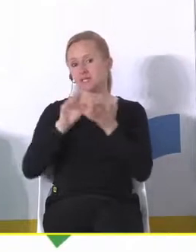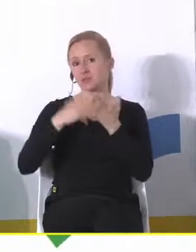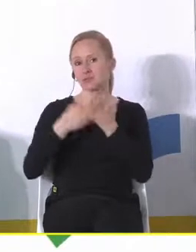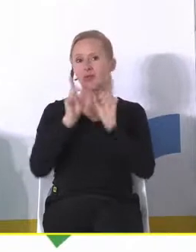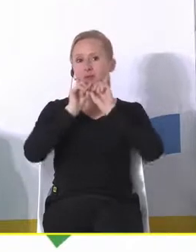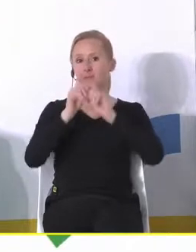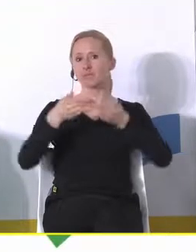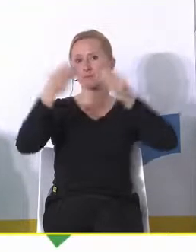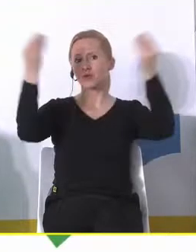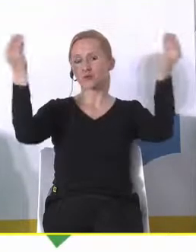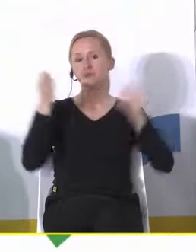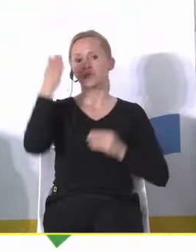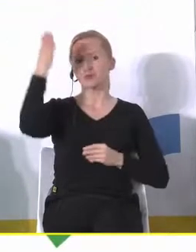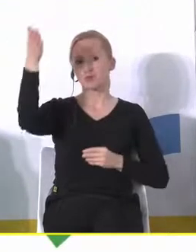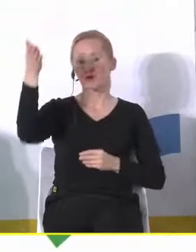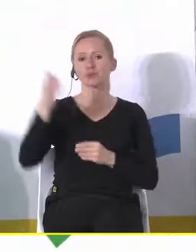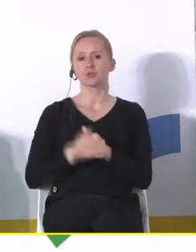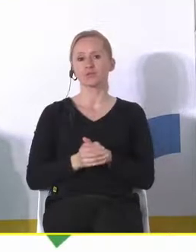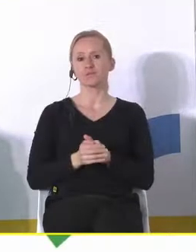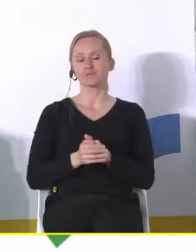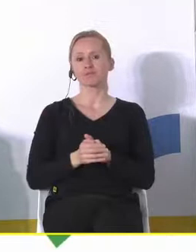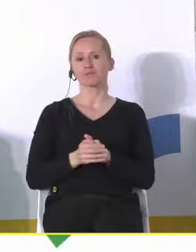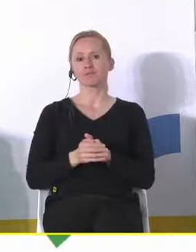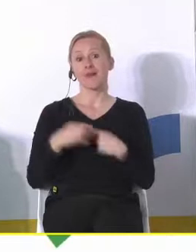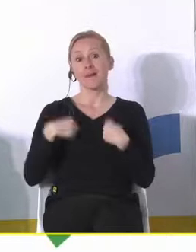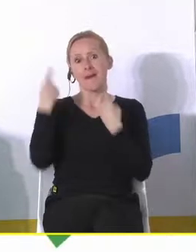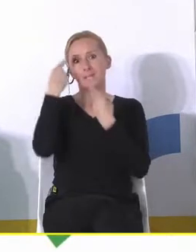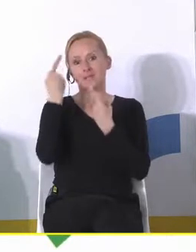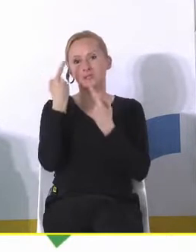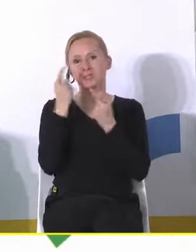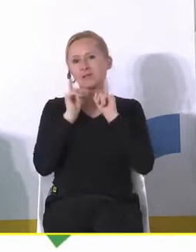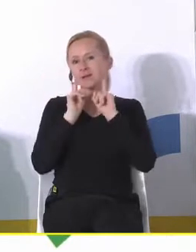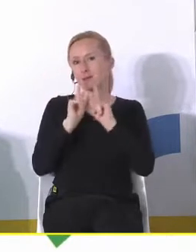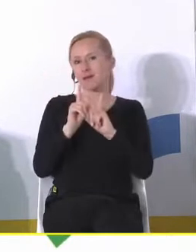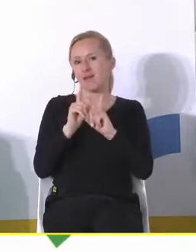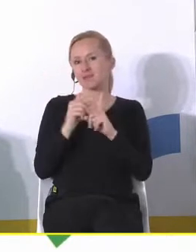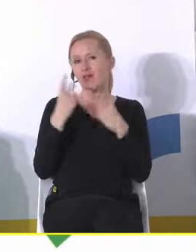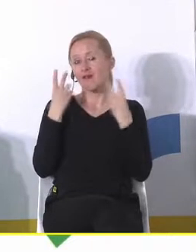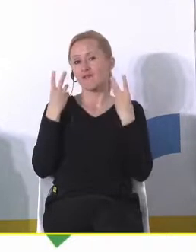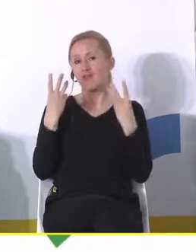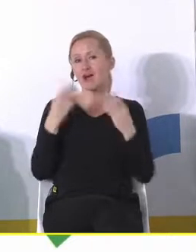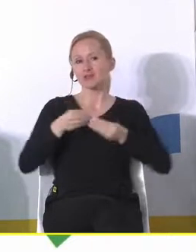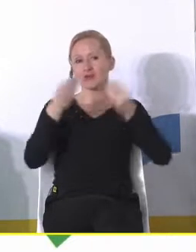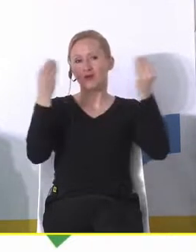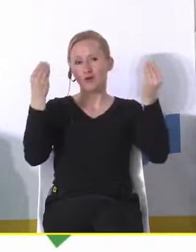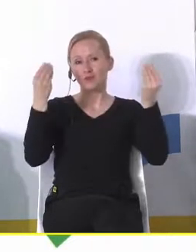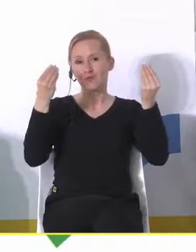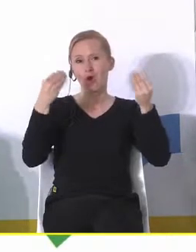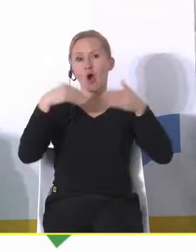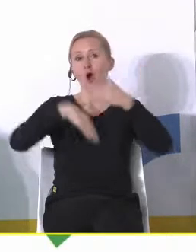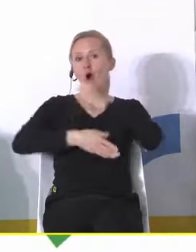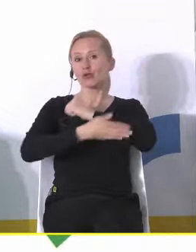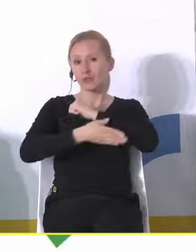rzeczywiście będzie się rozwijać organicznie. Myślę, że i chodzi nam tak naprawdę, najzdrowszy rozwój, myślę, to jest rozwój organiczny, bo można